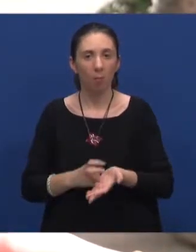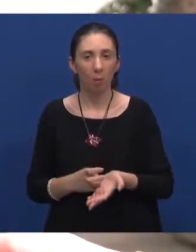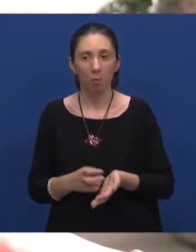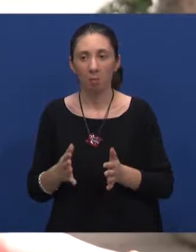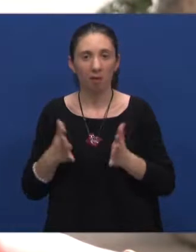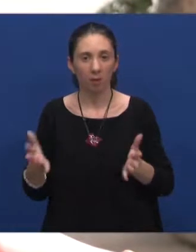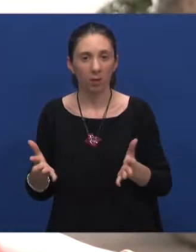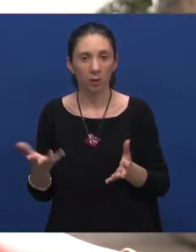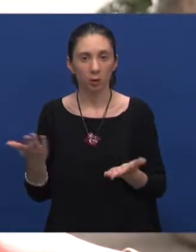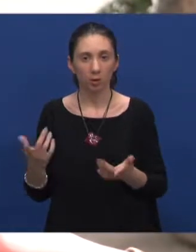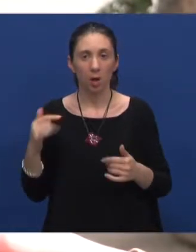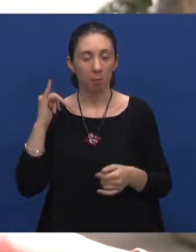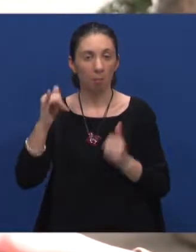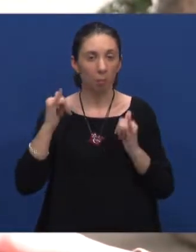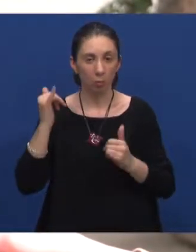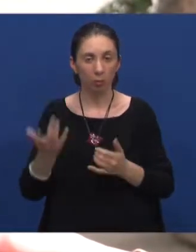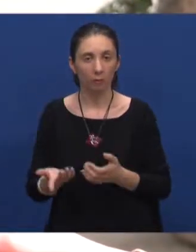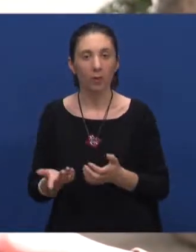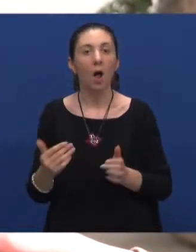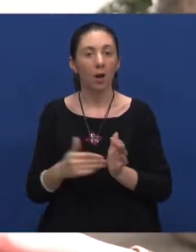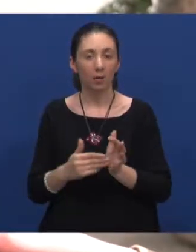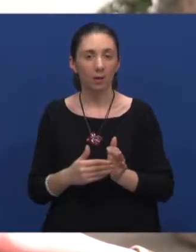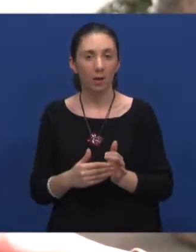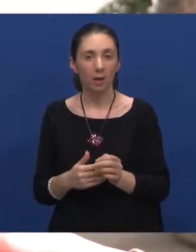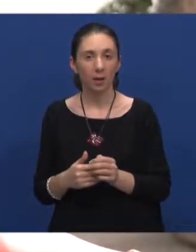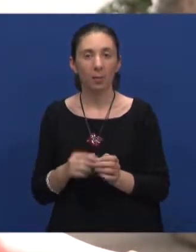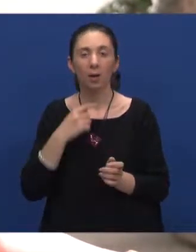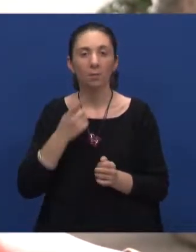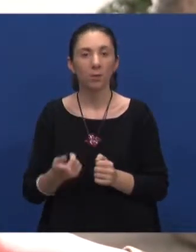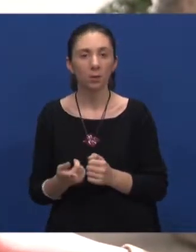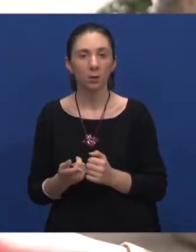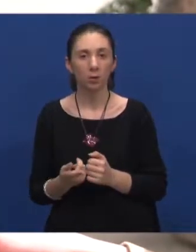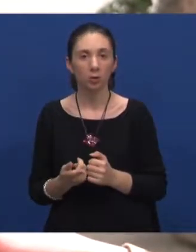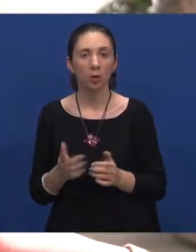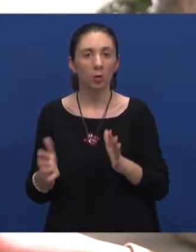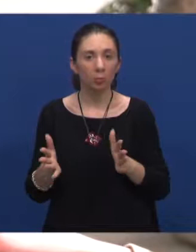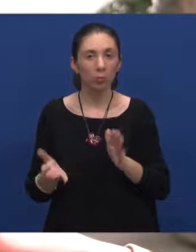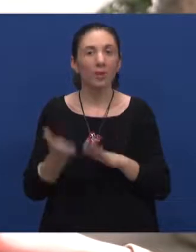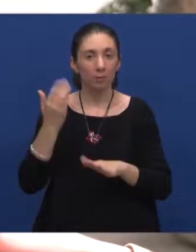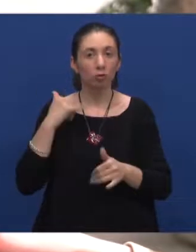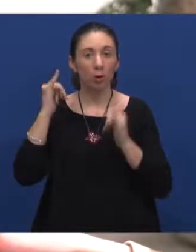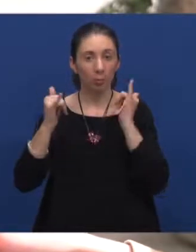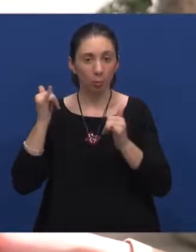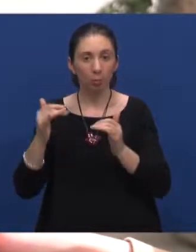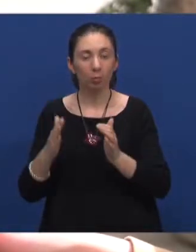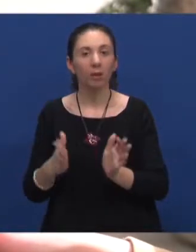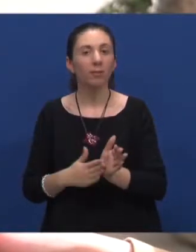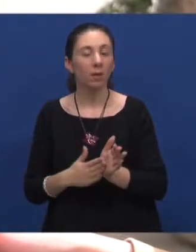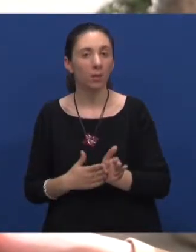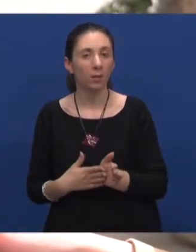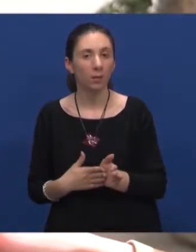većih sa putovanjima, premda treba isto tako kreći da bi možda i više putovala da su, recimo,